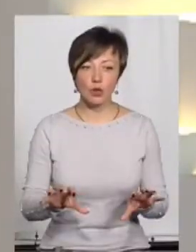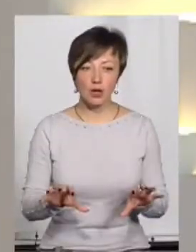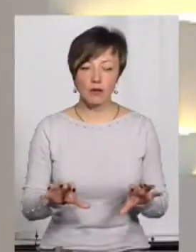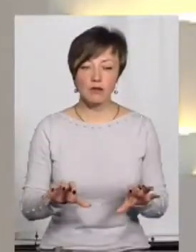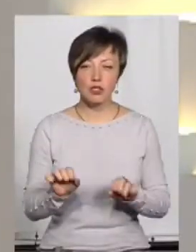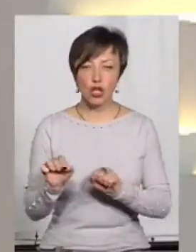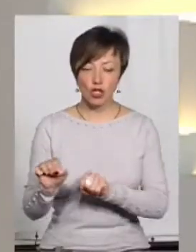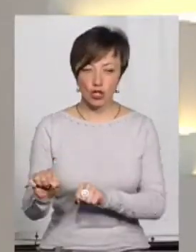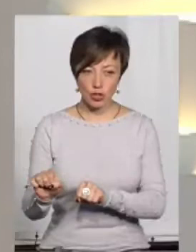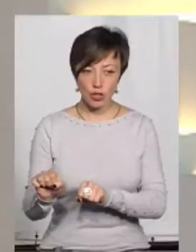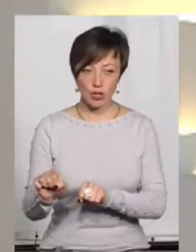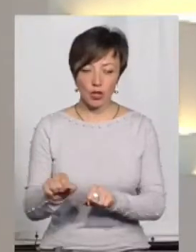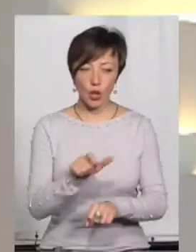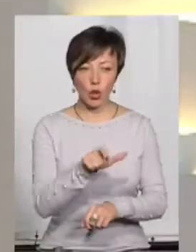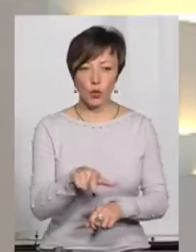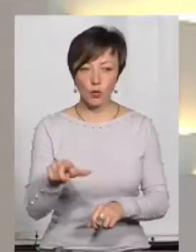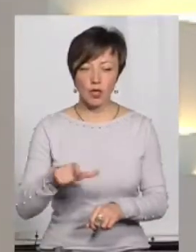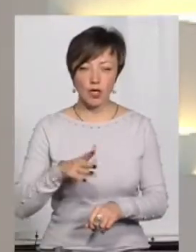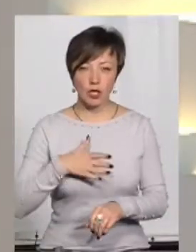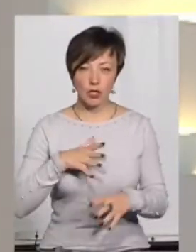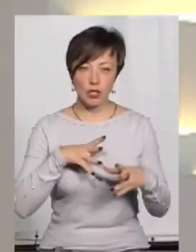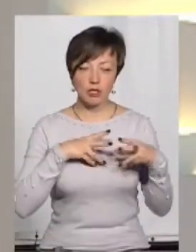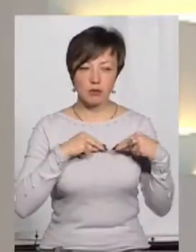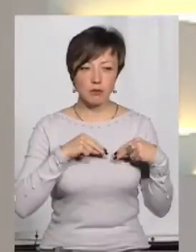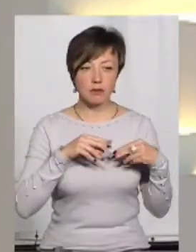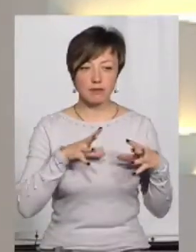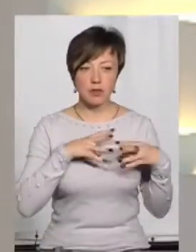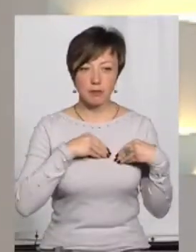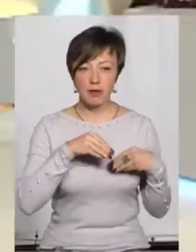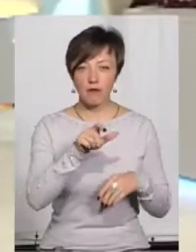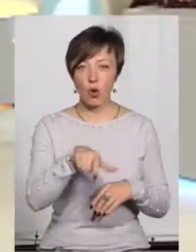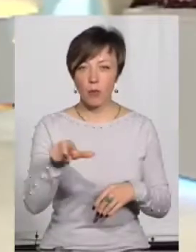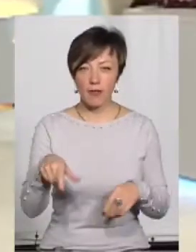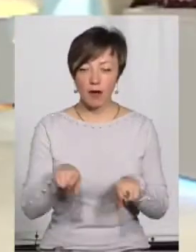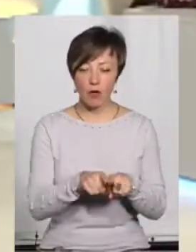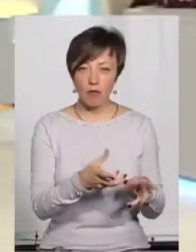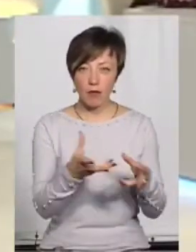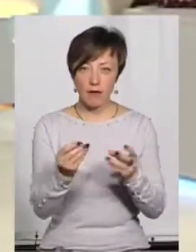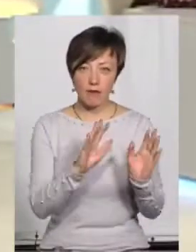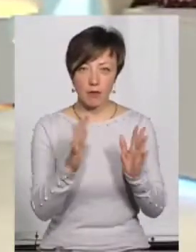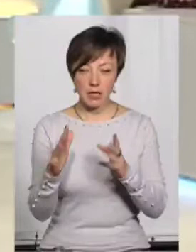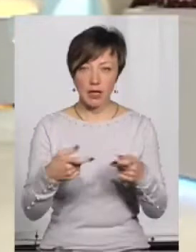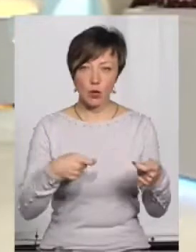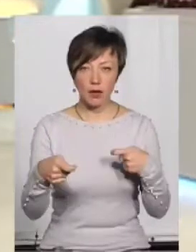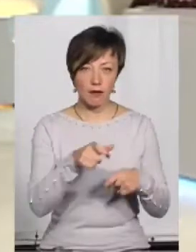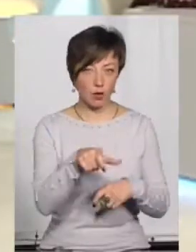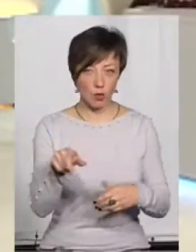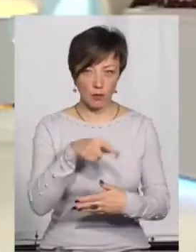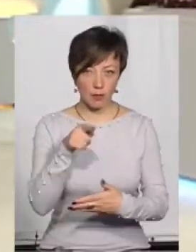захищає людей, наших співгромадян від такого впливу, від таких випадків торгівлі людьми?